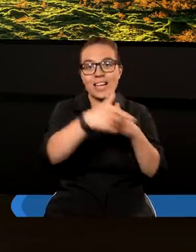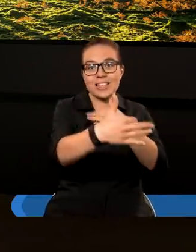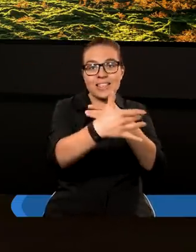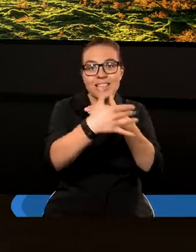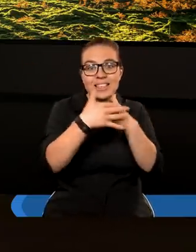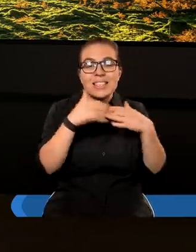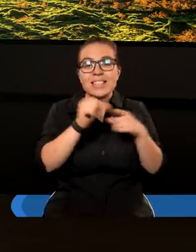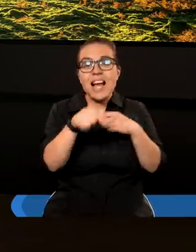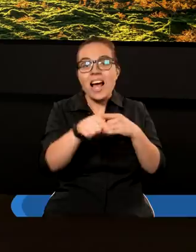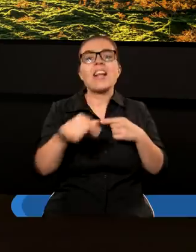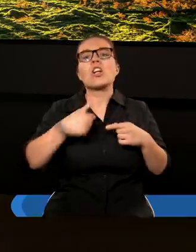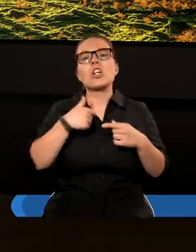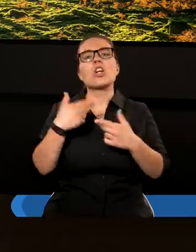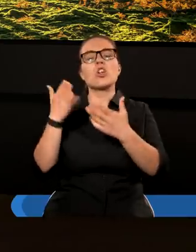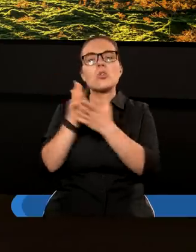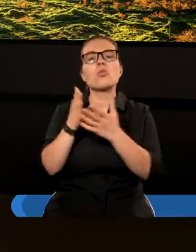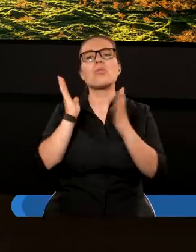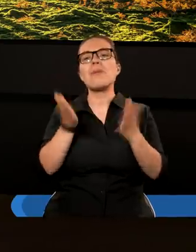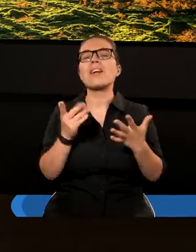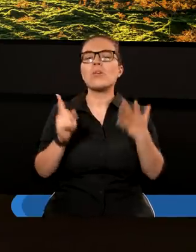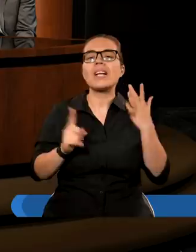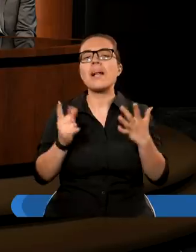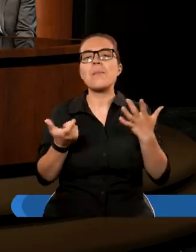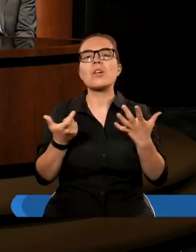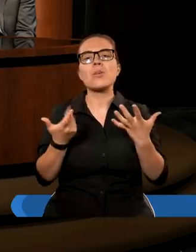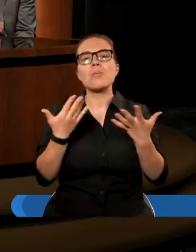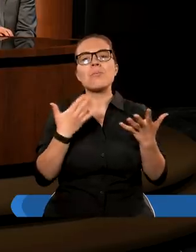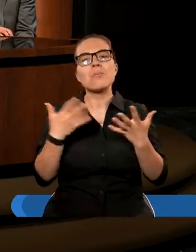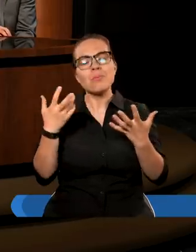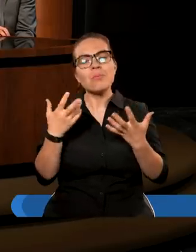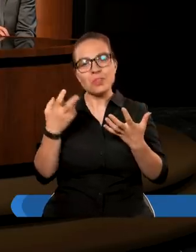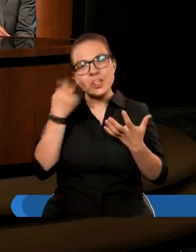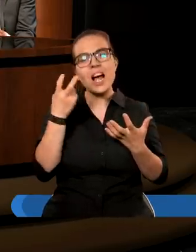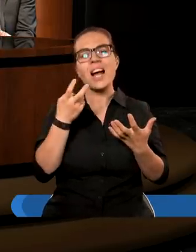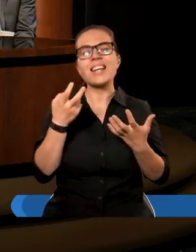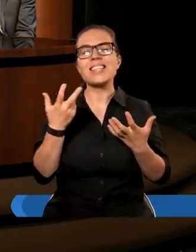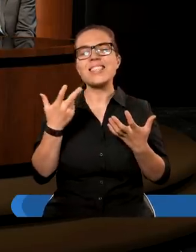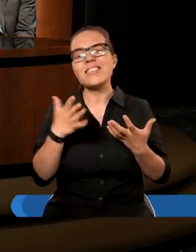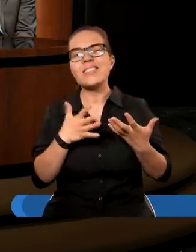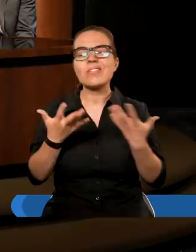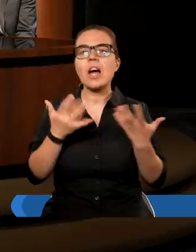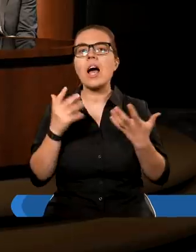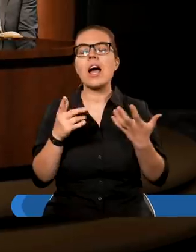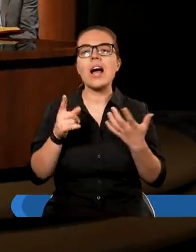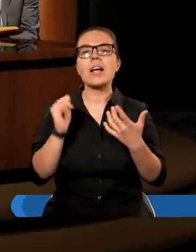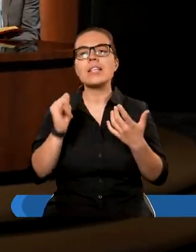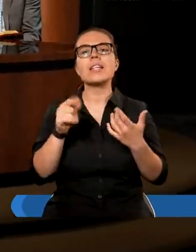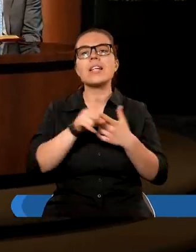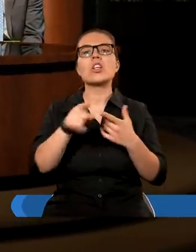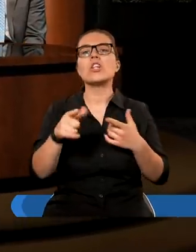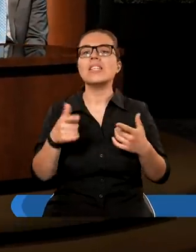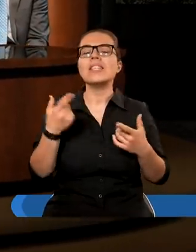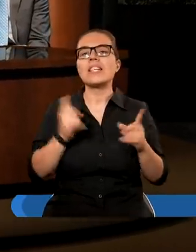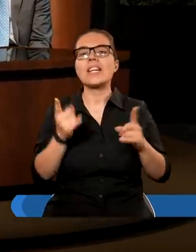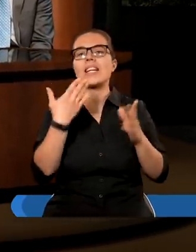poprzedzały Jego powrót, będą jakimi czasami? Bardzo nieciekawymi. Bardzo nieciekawymi. Charakteryzującymi się